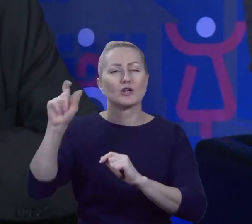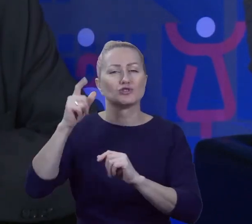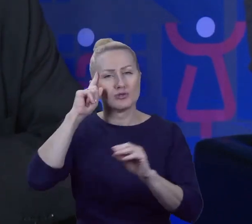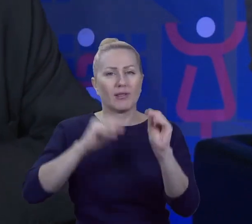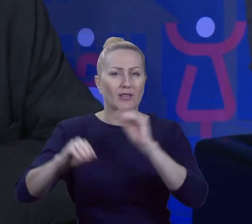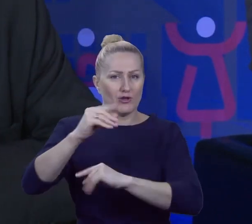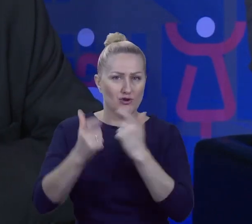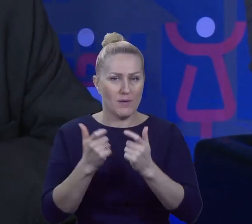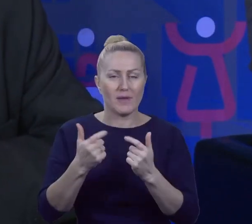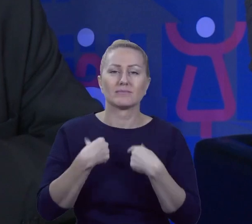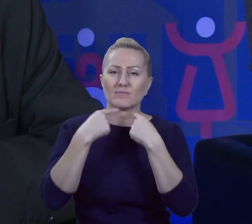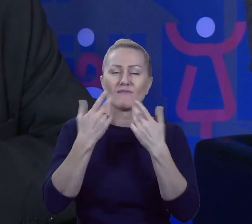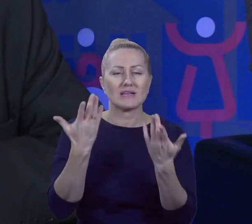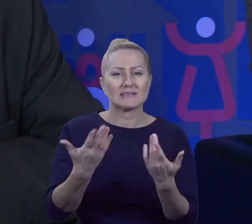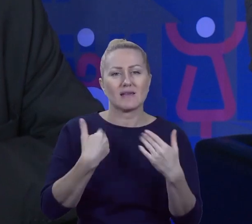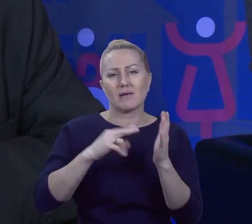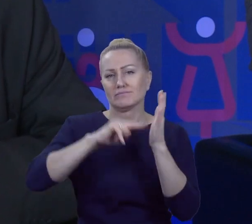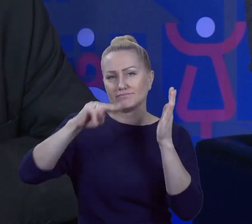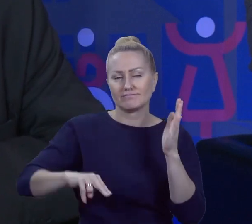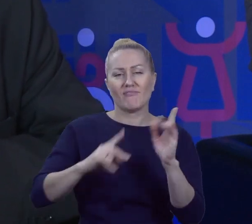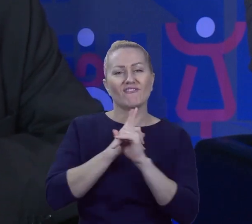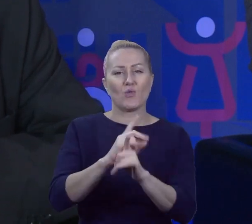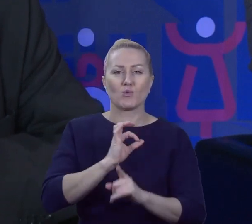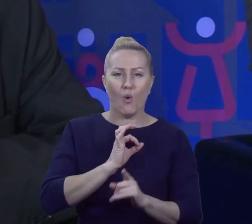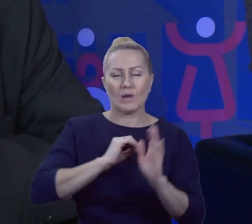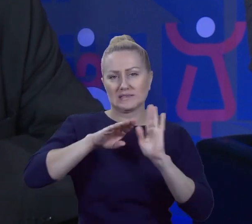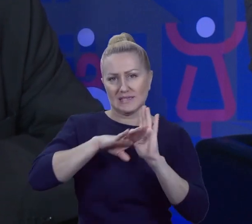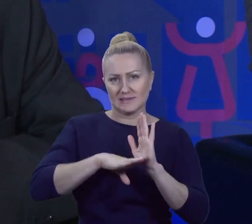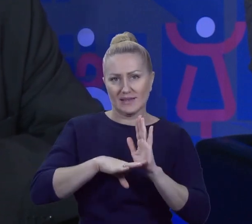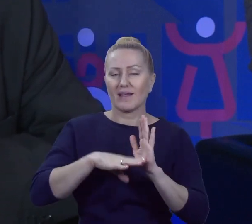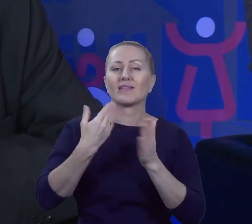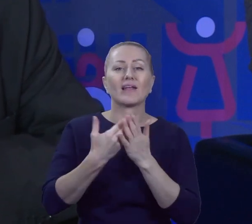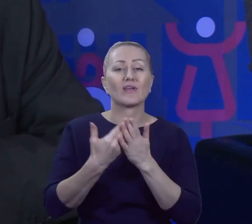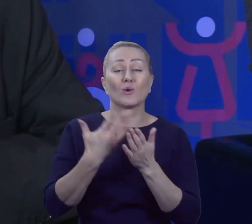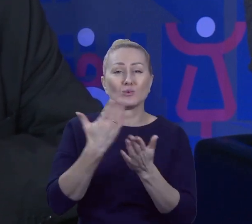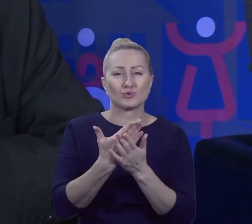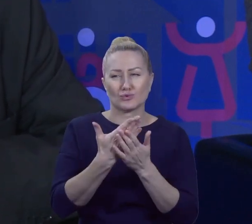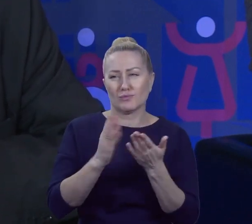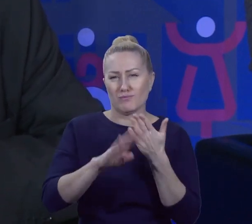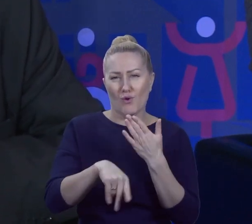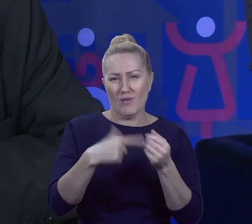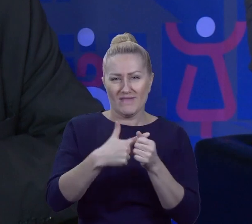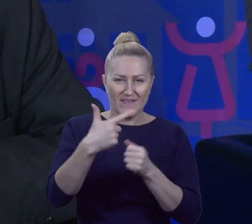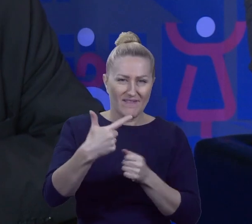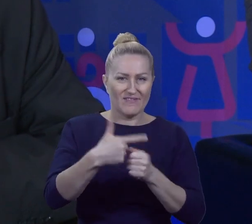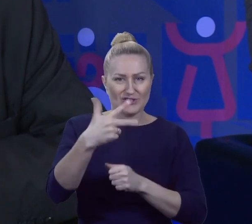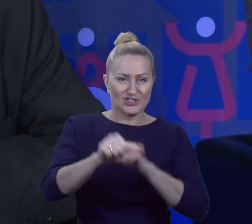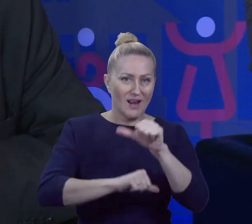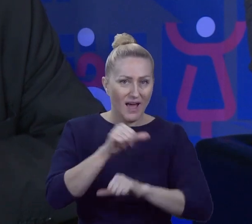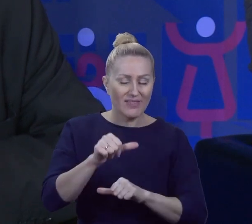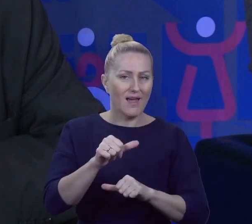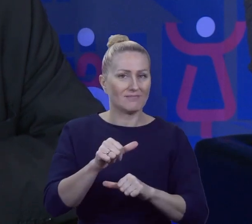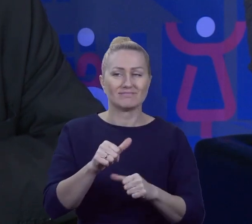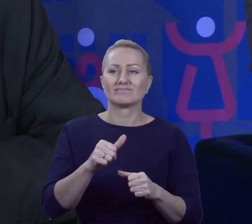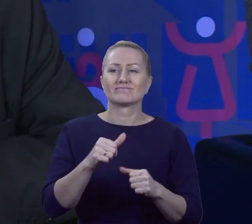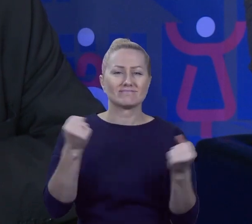po prostu chcę odejść na własnych warunkach, żeby po 22 czy 23 latach, no takiej